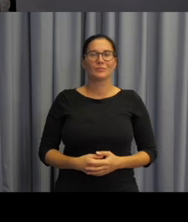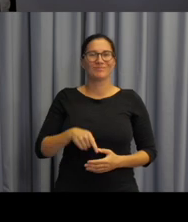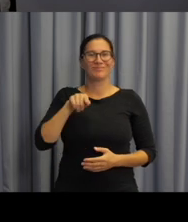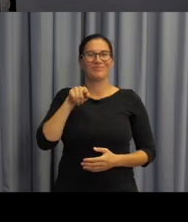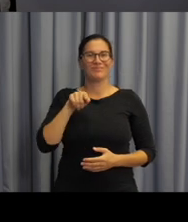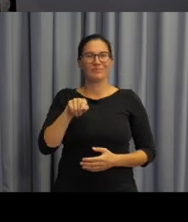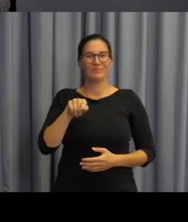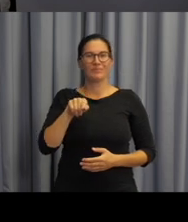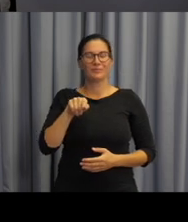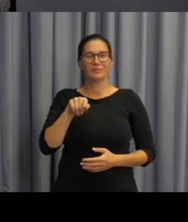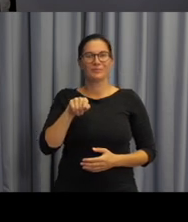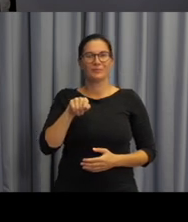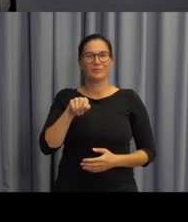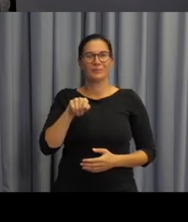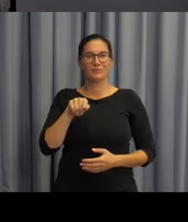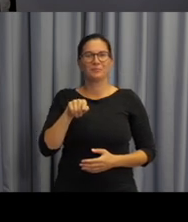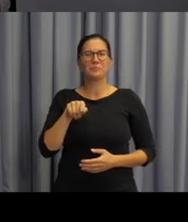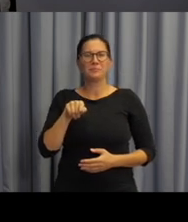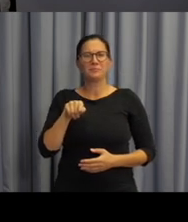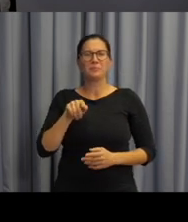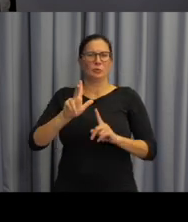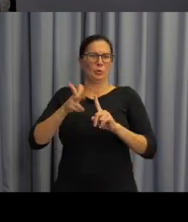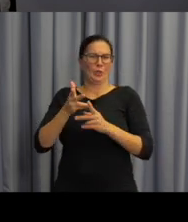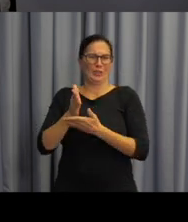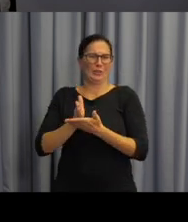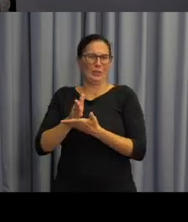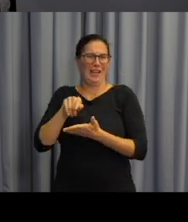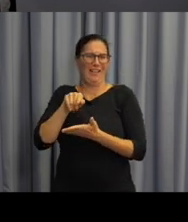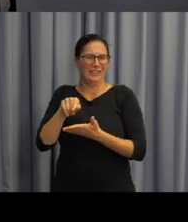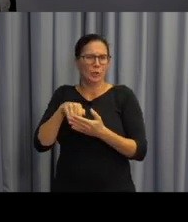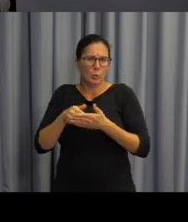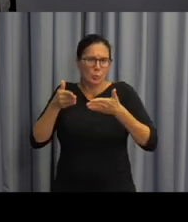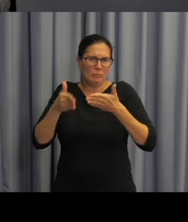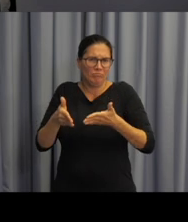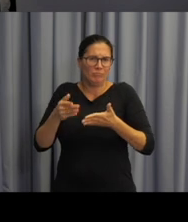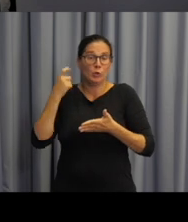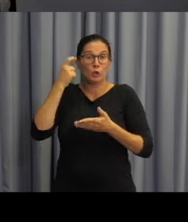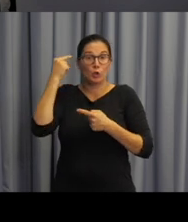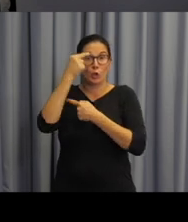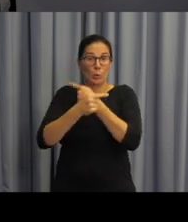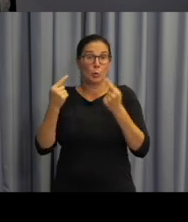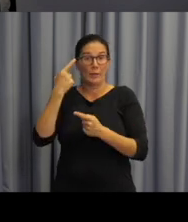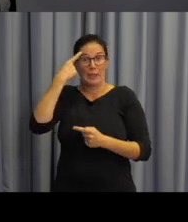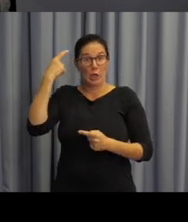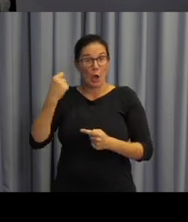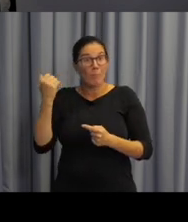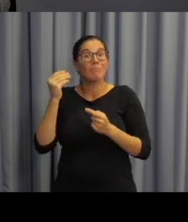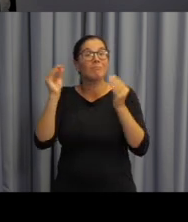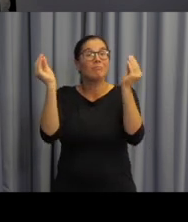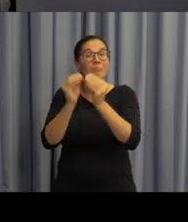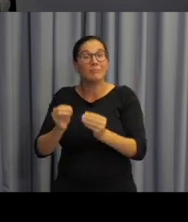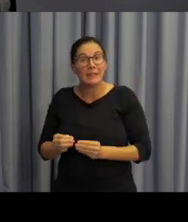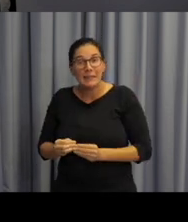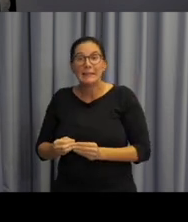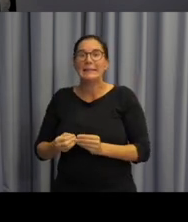V rámci tohoto úkolu, v rámci té třetí částky, v rámci těch sociokulturních kompetencií, bylo vytvořeno